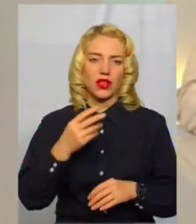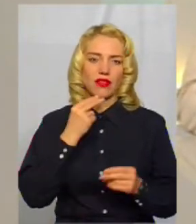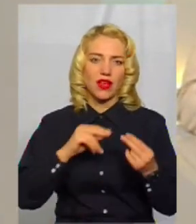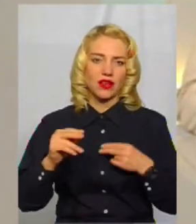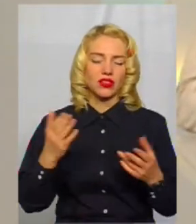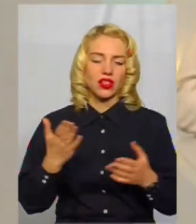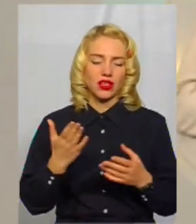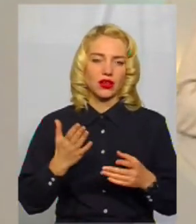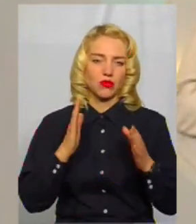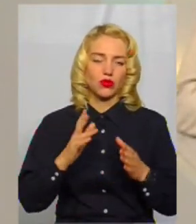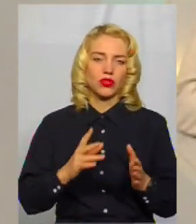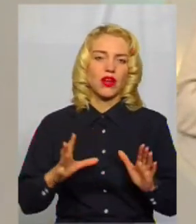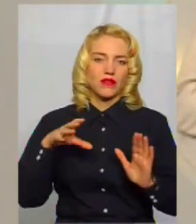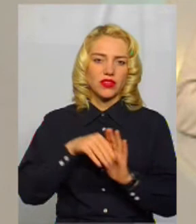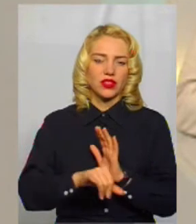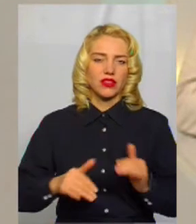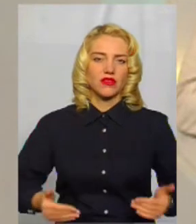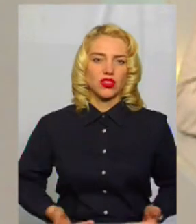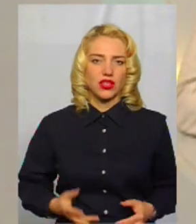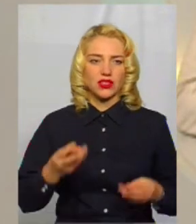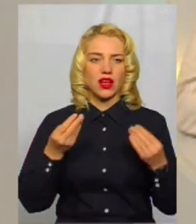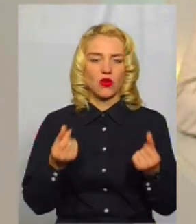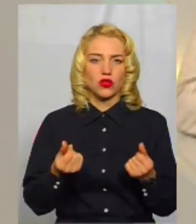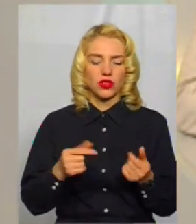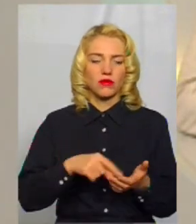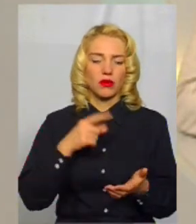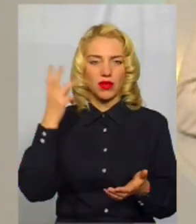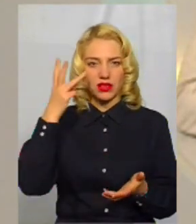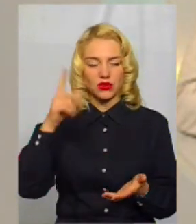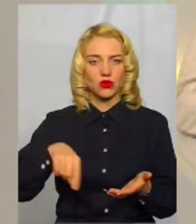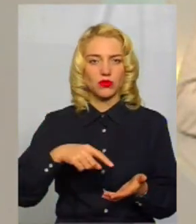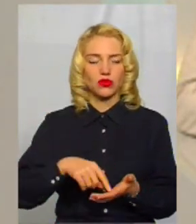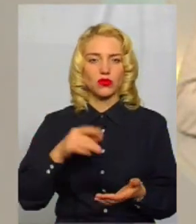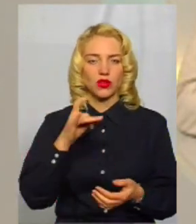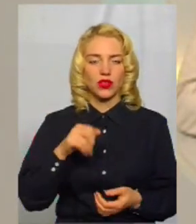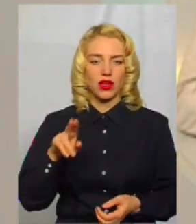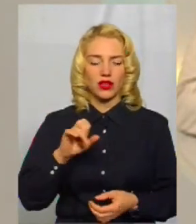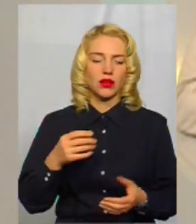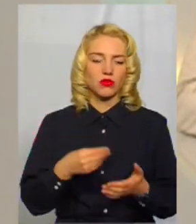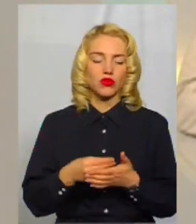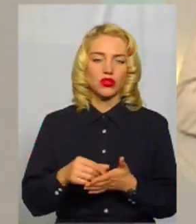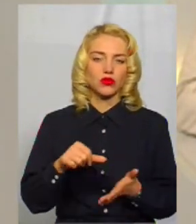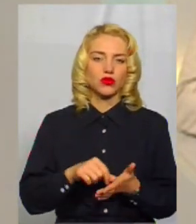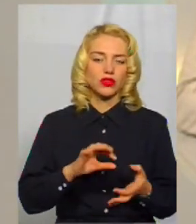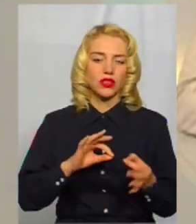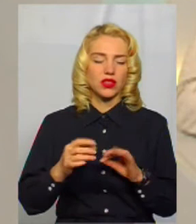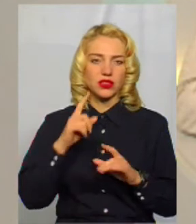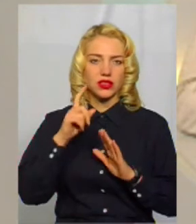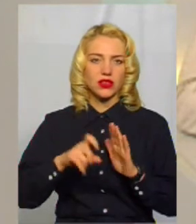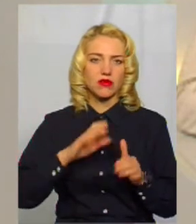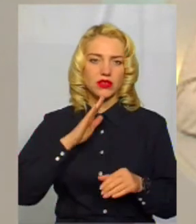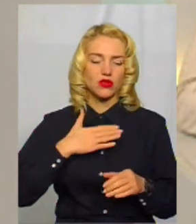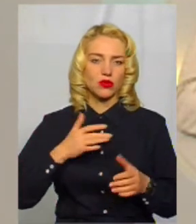втілені у життя за кошти Хмельницької міської ради. Про бюджет участі детальніше дізнаємося із